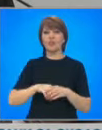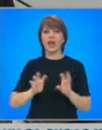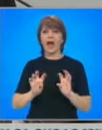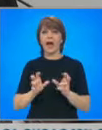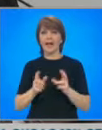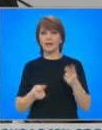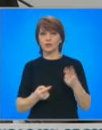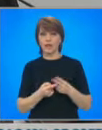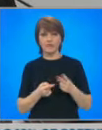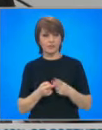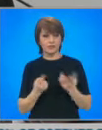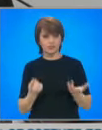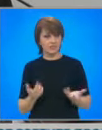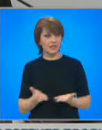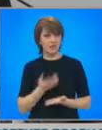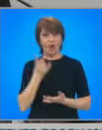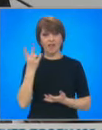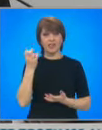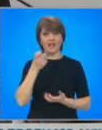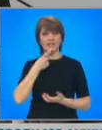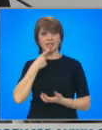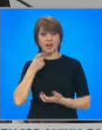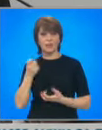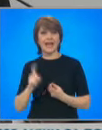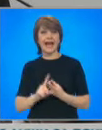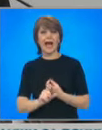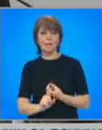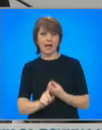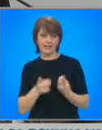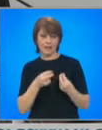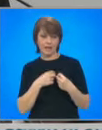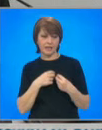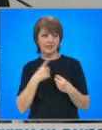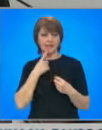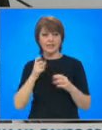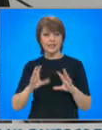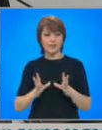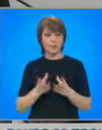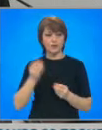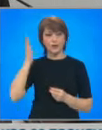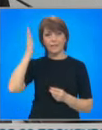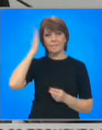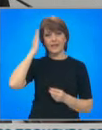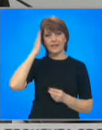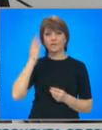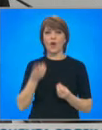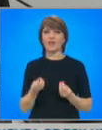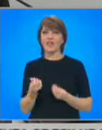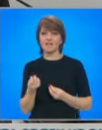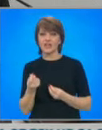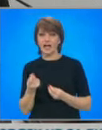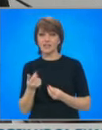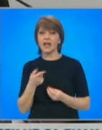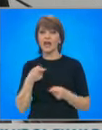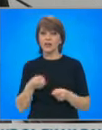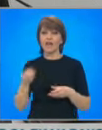която от 20 години, както казвам, господин Каримански не е създаден. Тогава започнахме в Министерство на финансите работта по механизъм този фонд